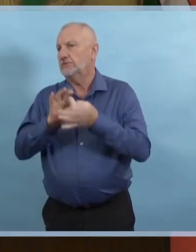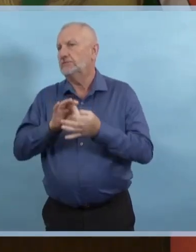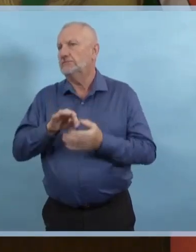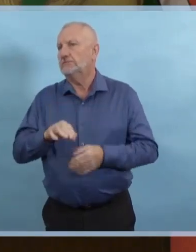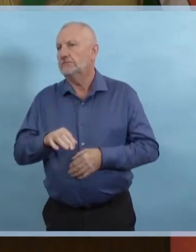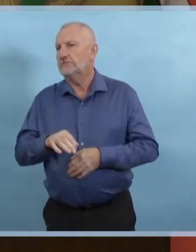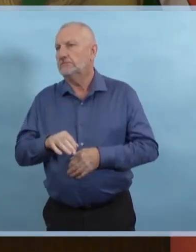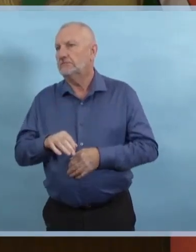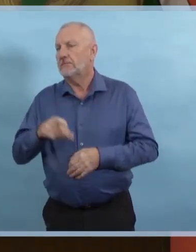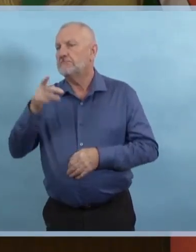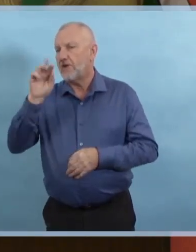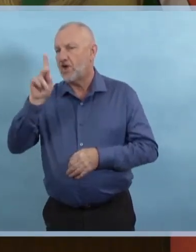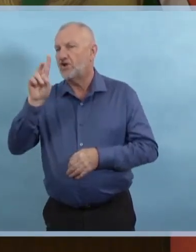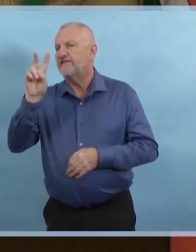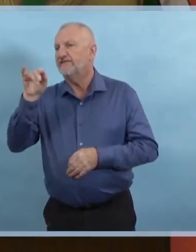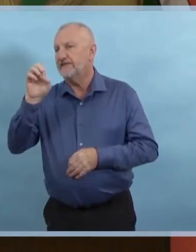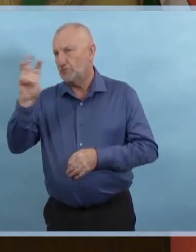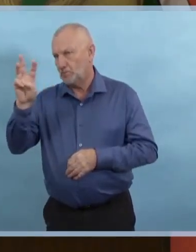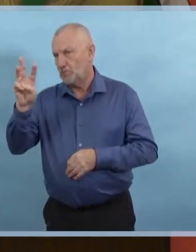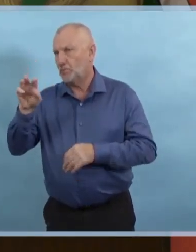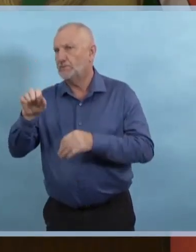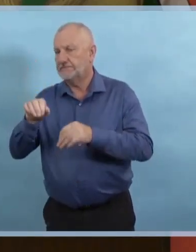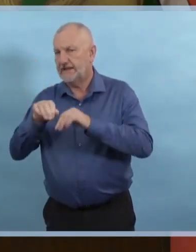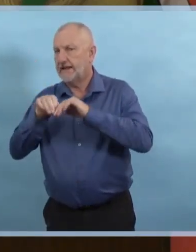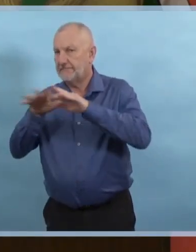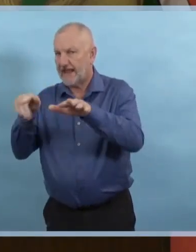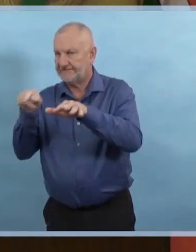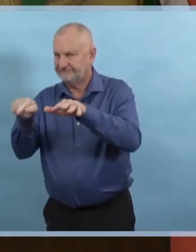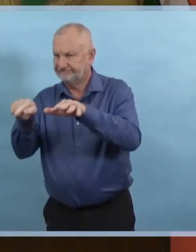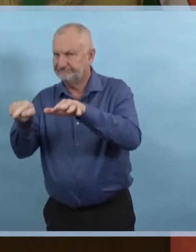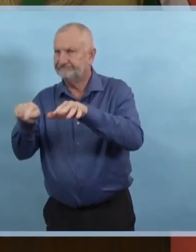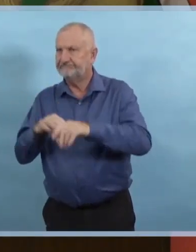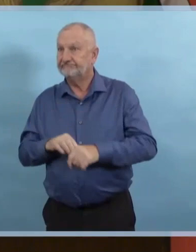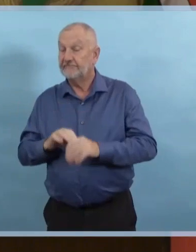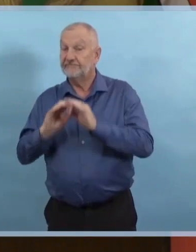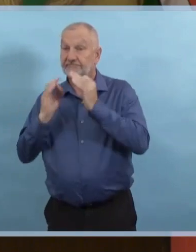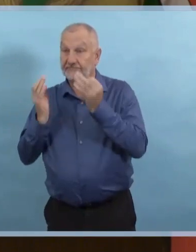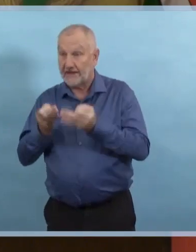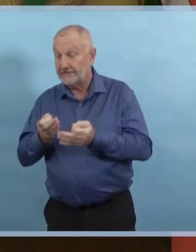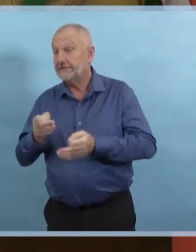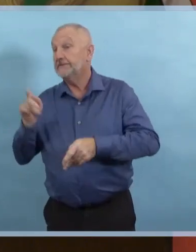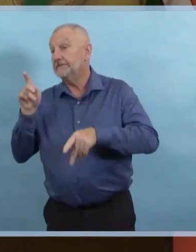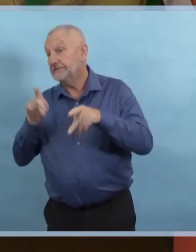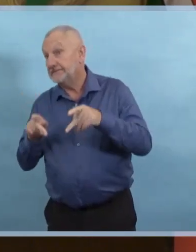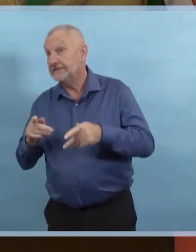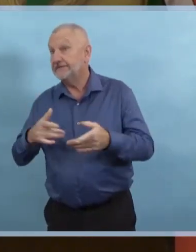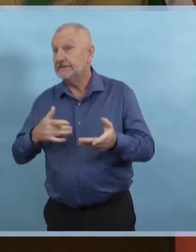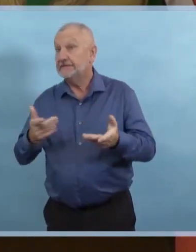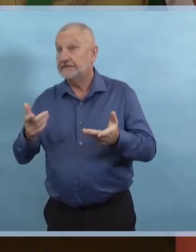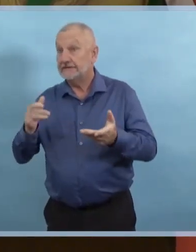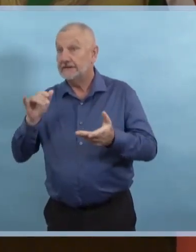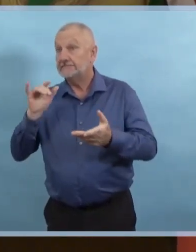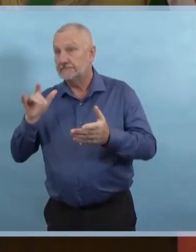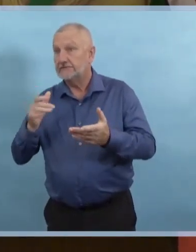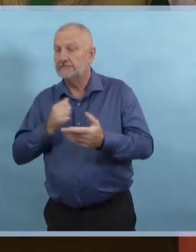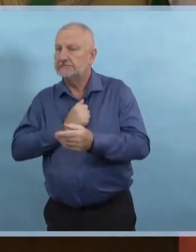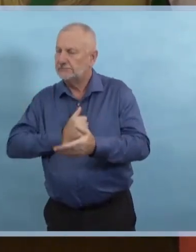et ses proches, à toutes les familles et les proches des 7 personnes dont les décès ont été annoncés depuis jeudi dernier.